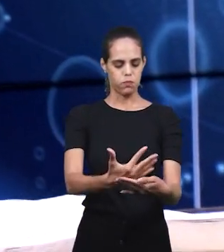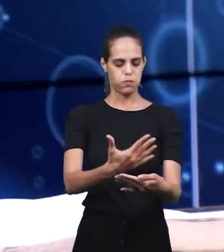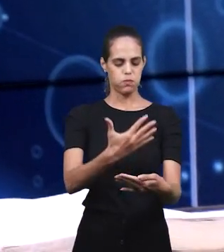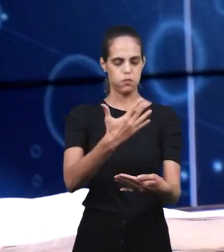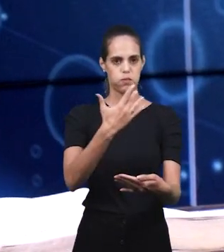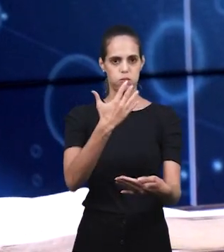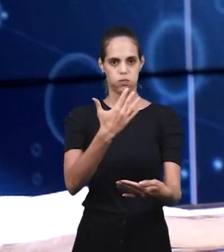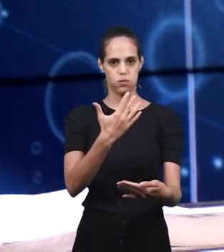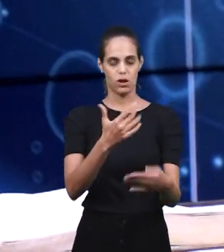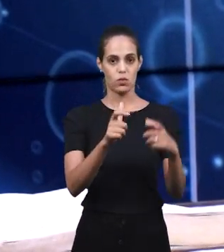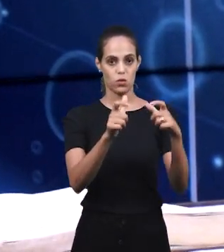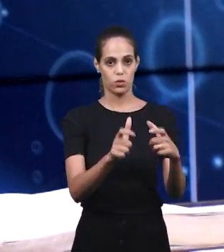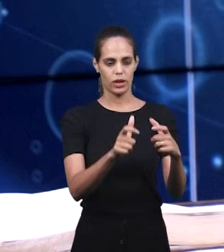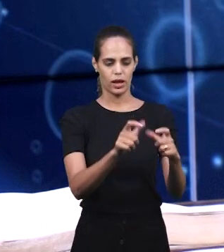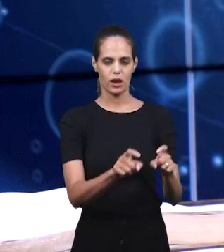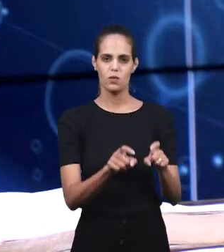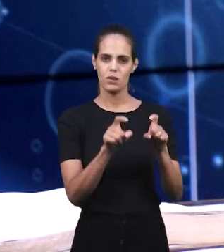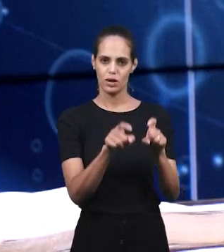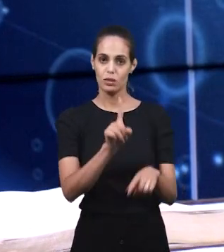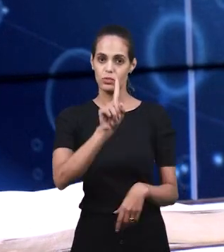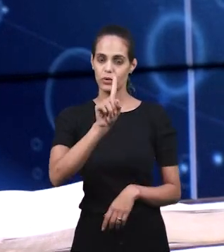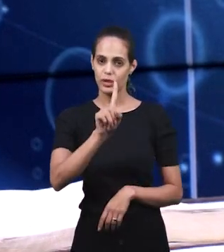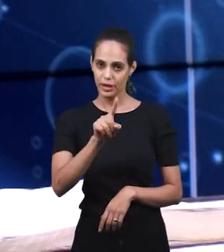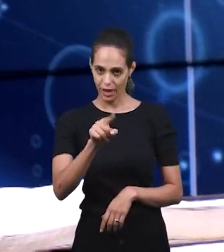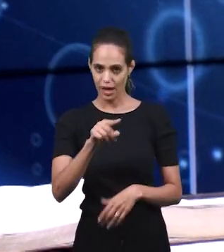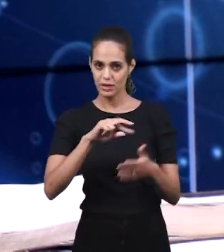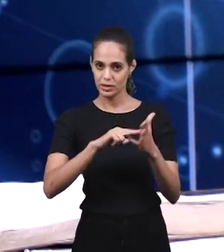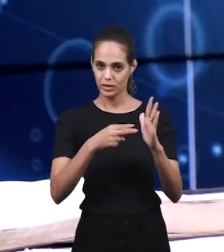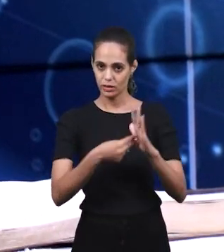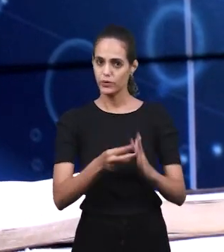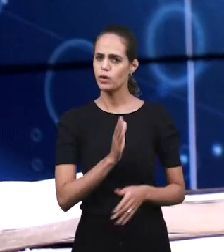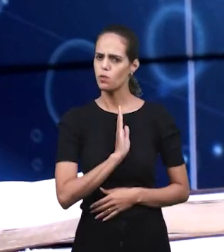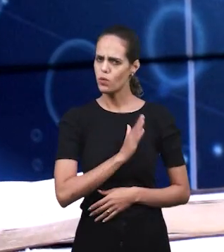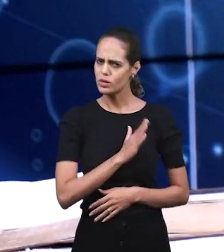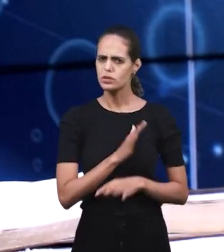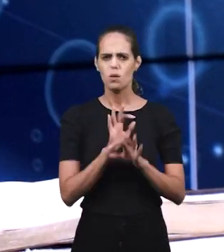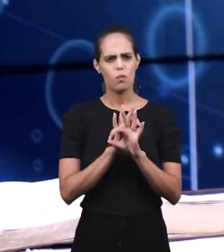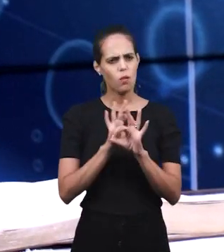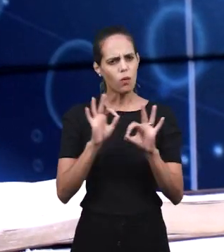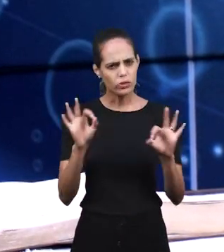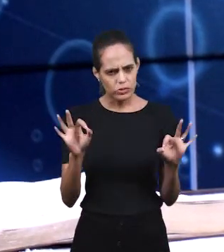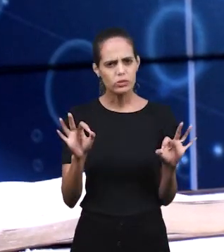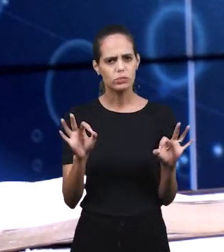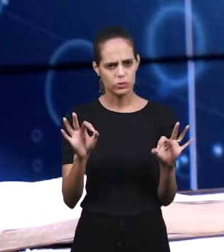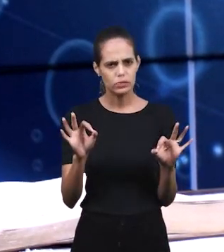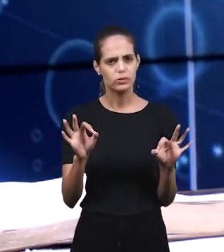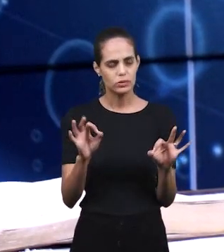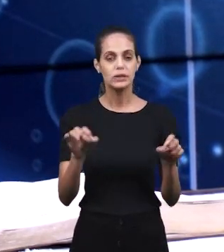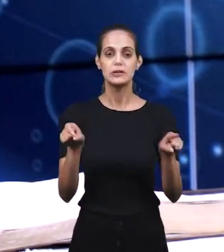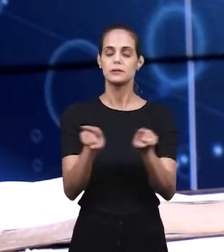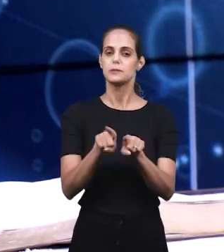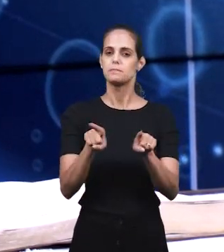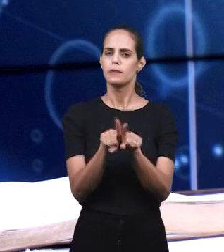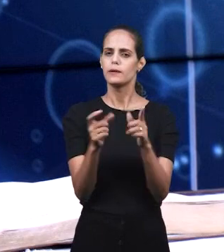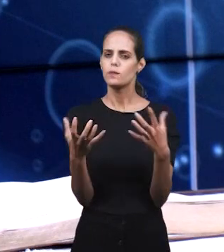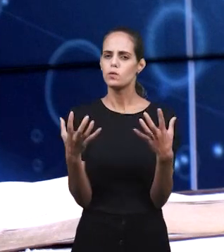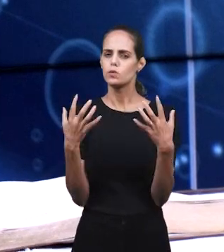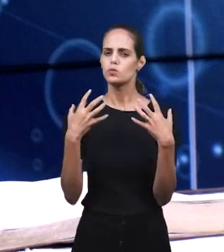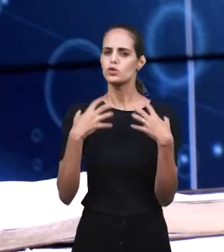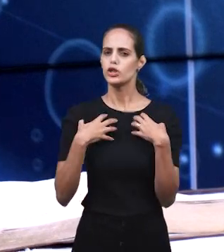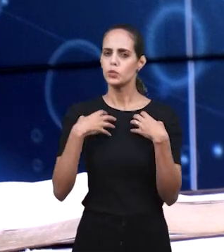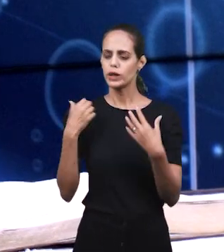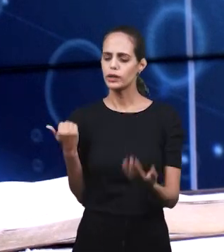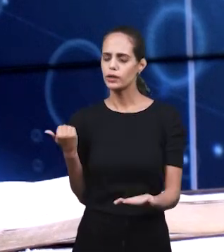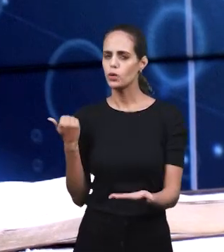она сказала, что поле, в котором он нашел сокровище, это сердце человека, и также